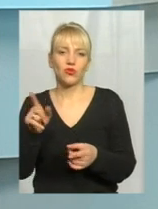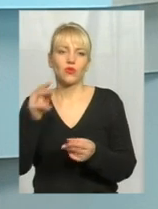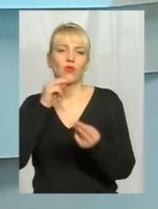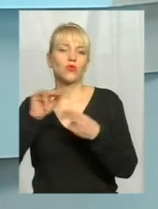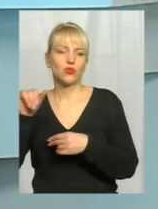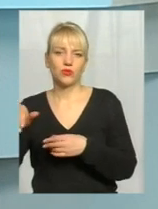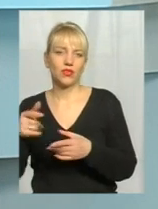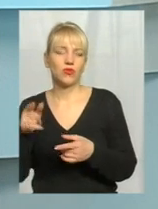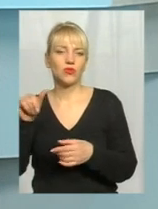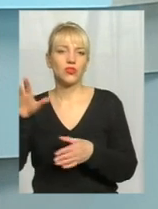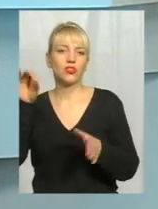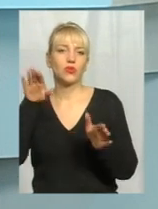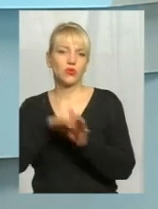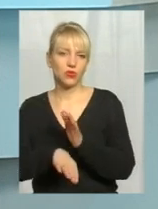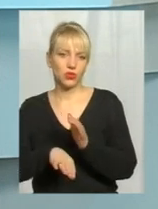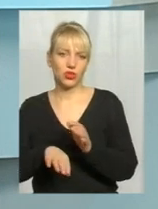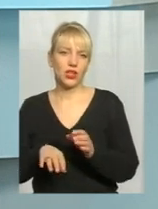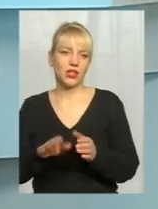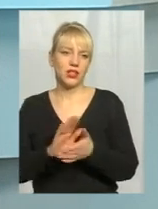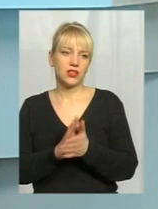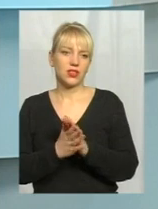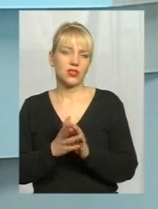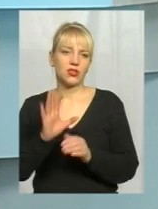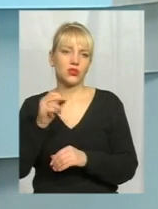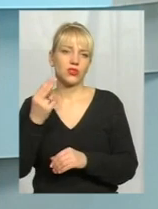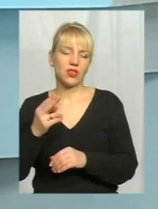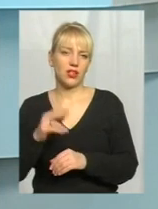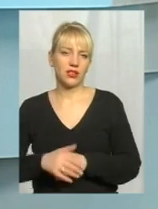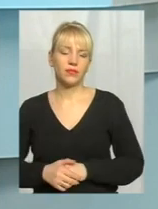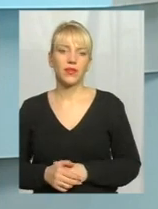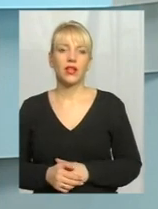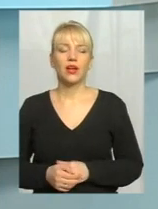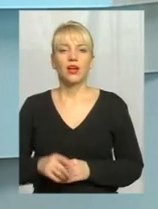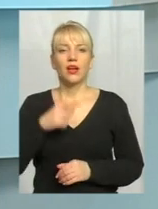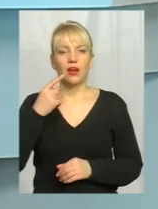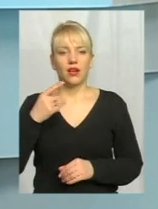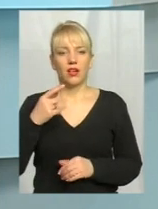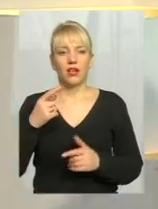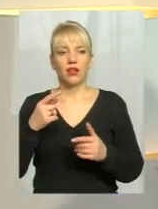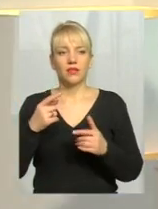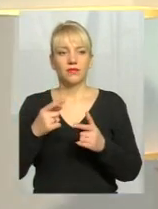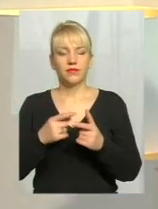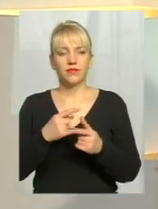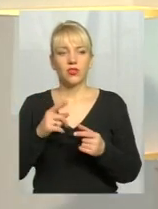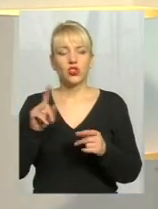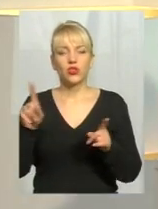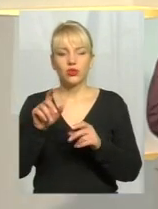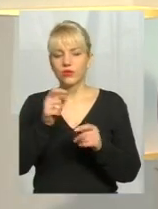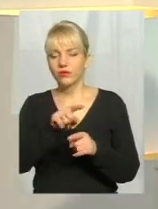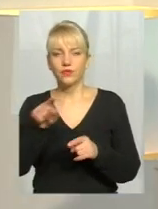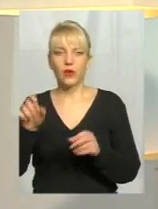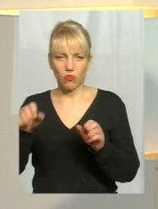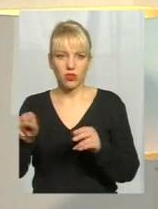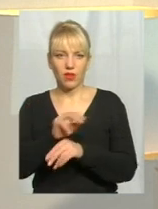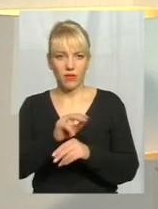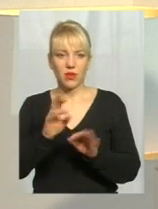мають гірше становище в соціальному і моральному форматі. Вже завершується передача, це якось можна виправити? На місцевому рівні, принаймні.